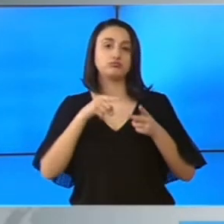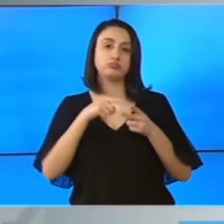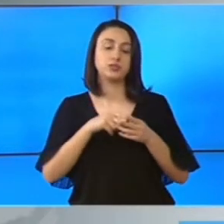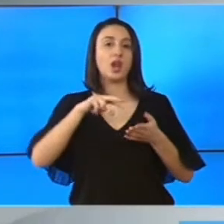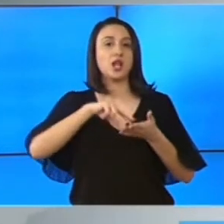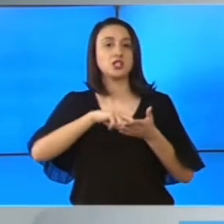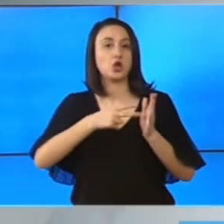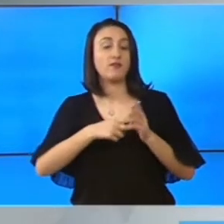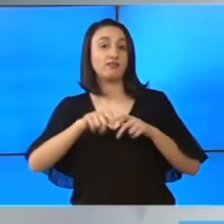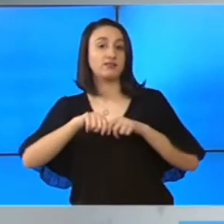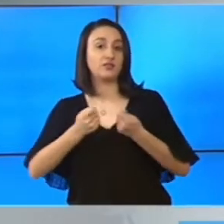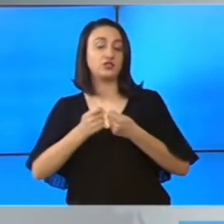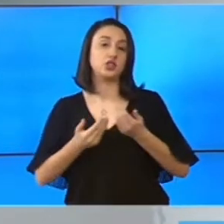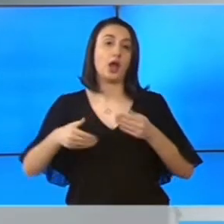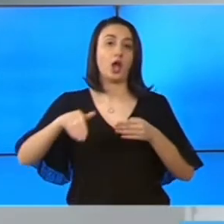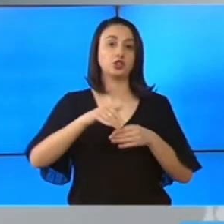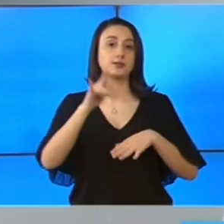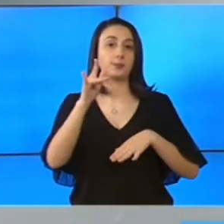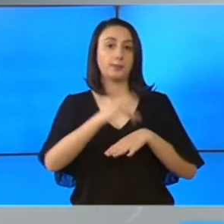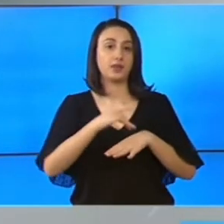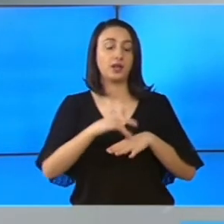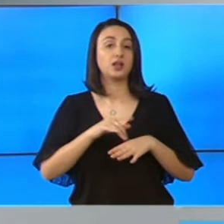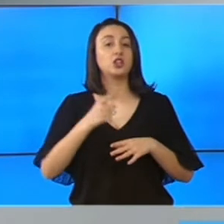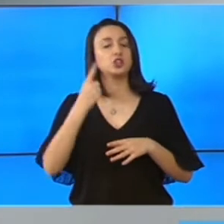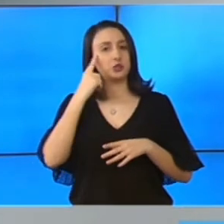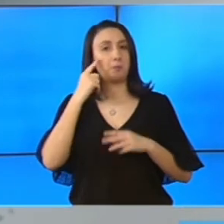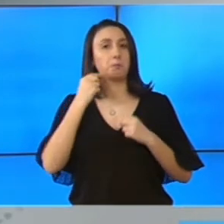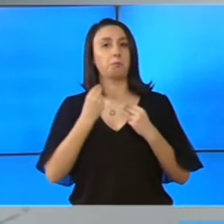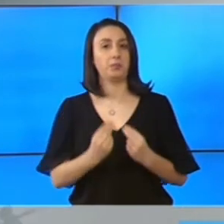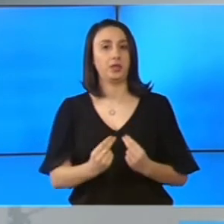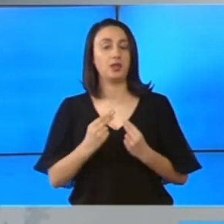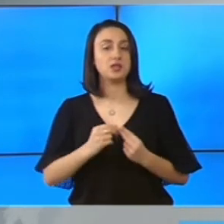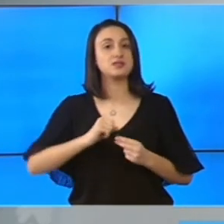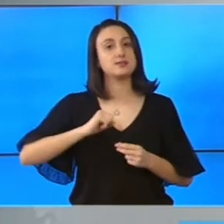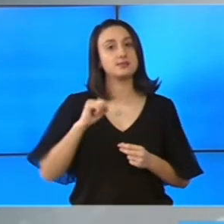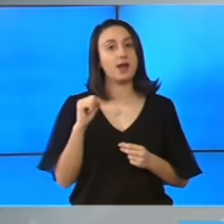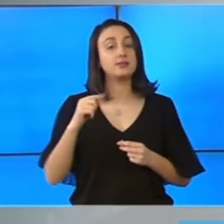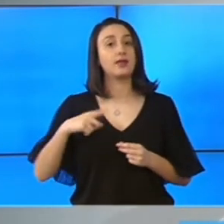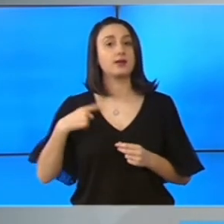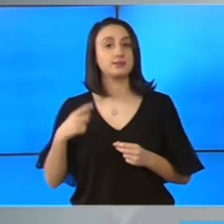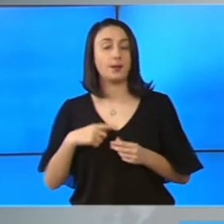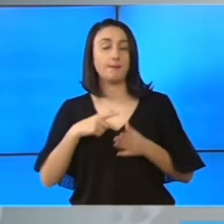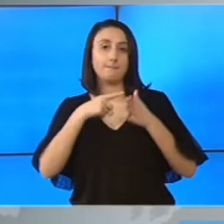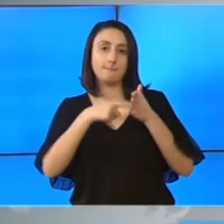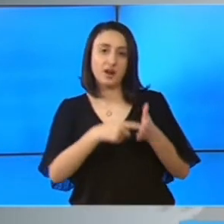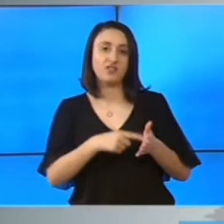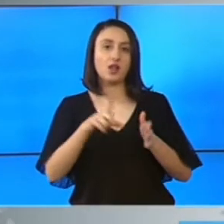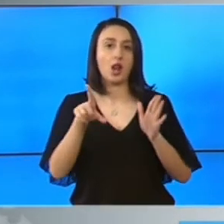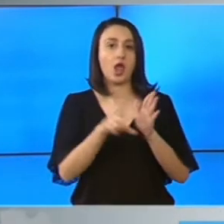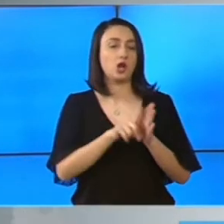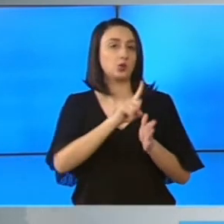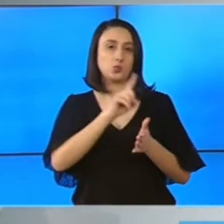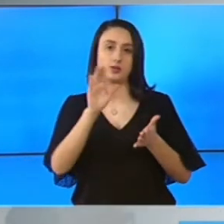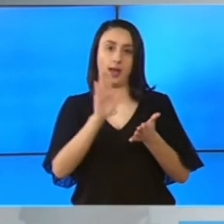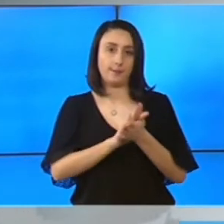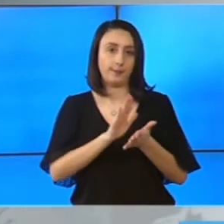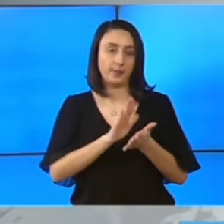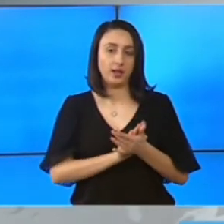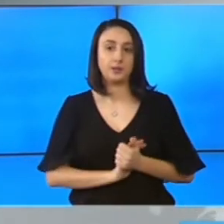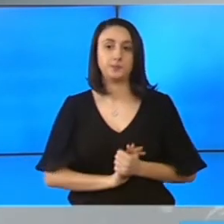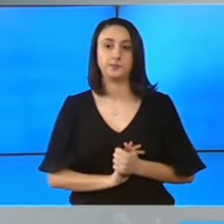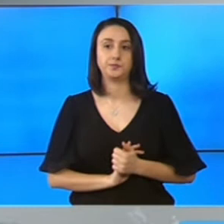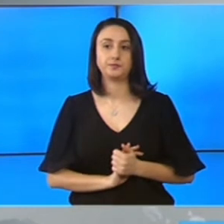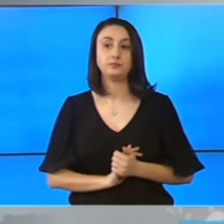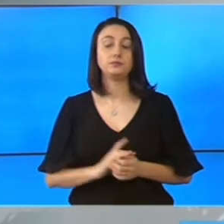rezolvarea deficitului de personal medical. Știm foarte bine că în mediul rural există prevederi legale care nu se aplică, există